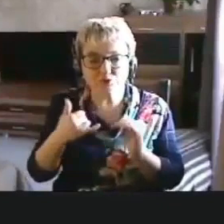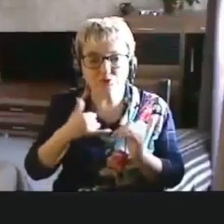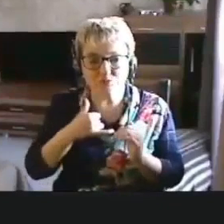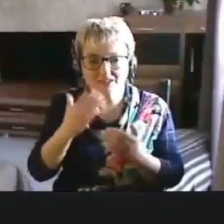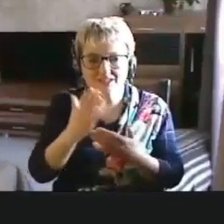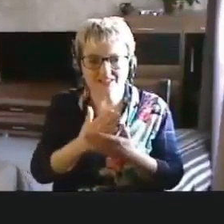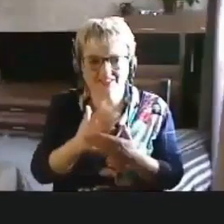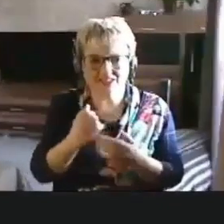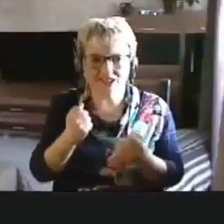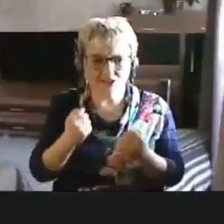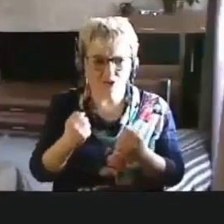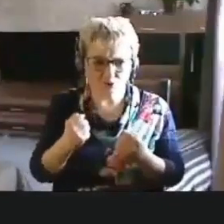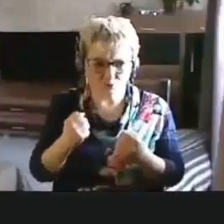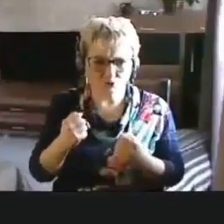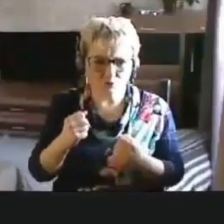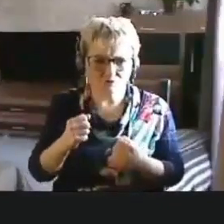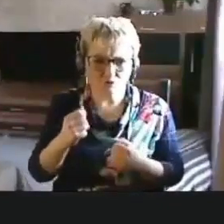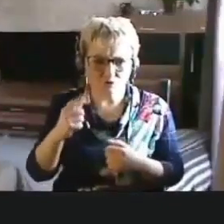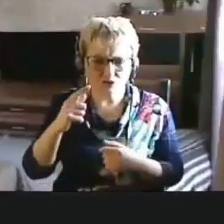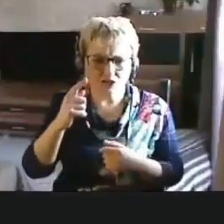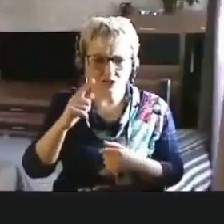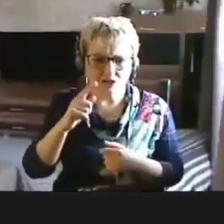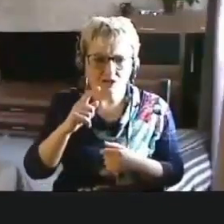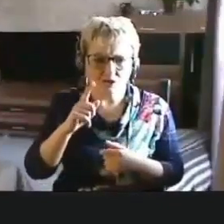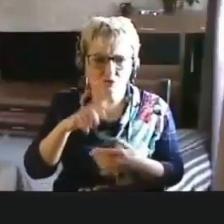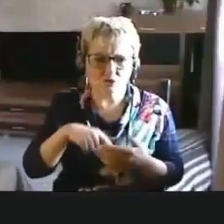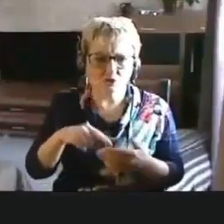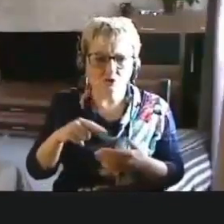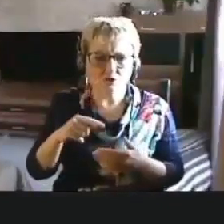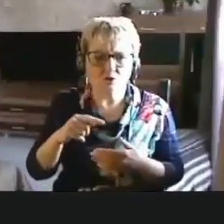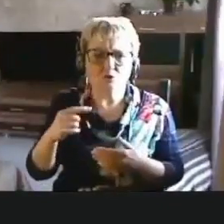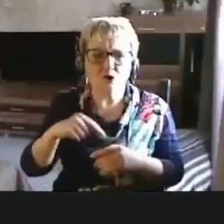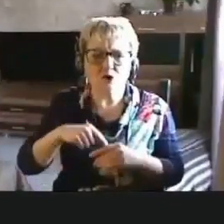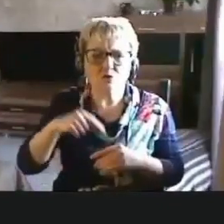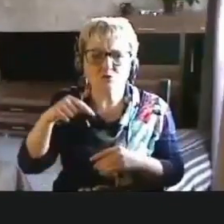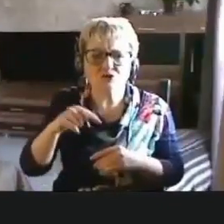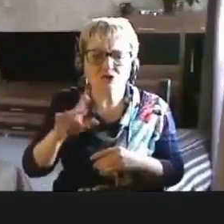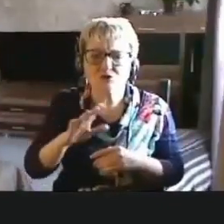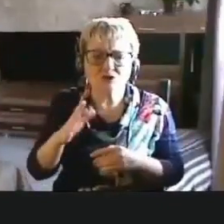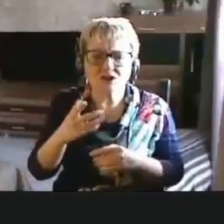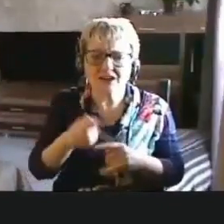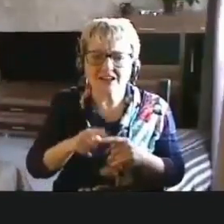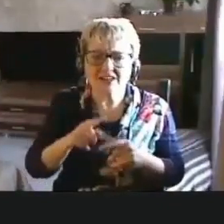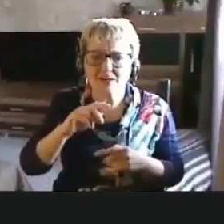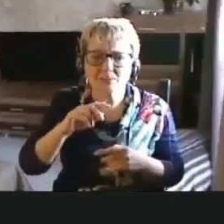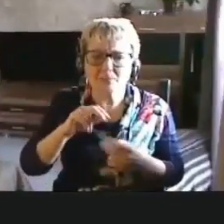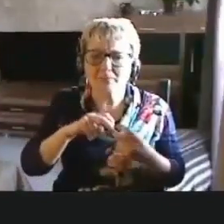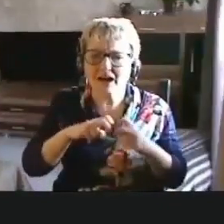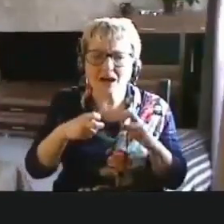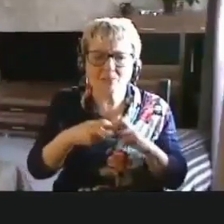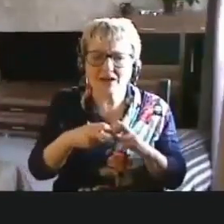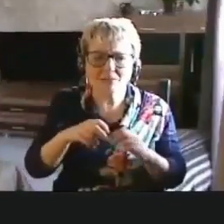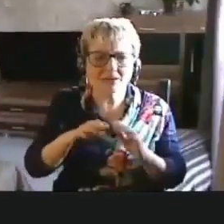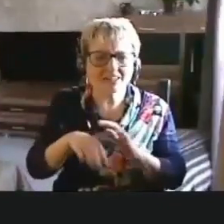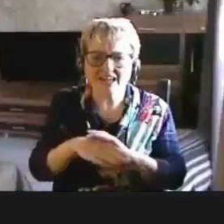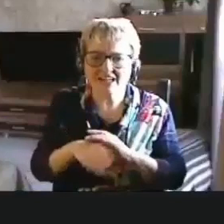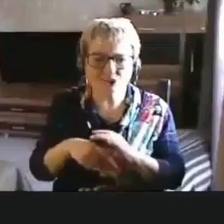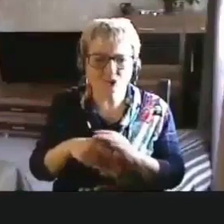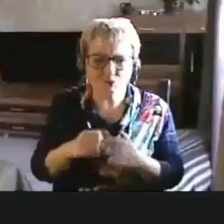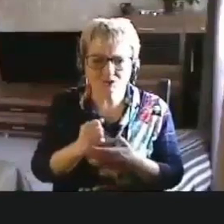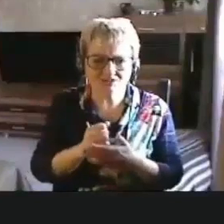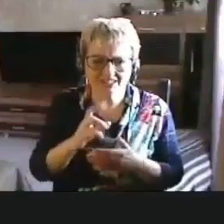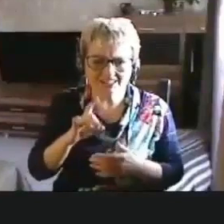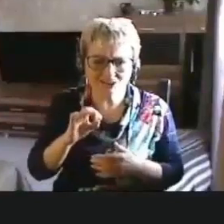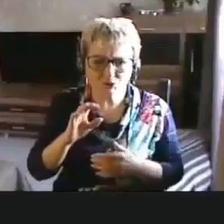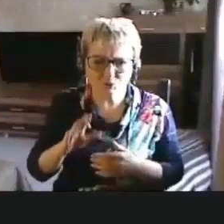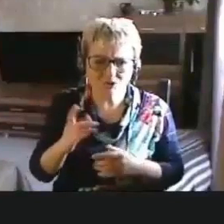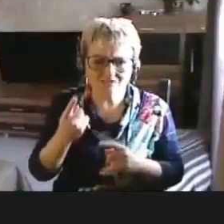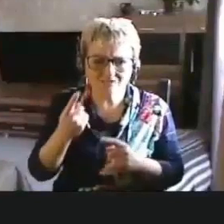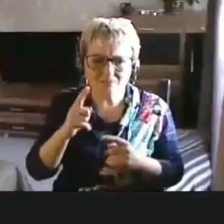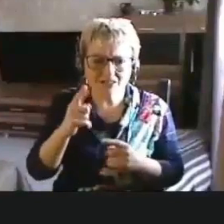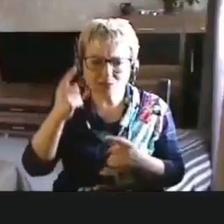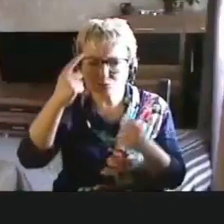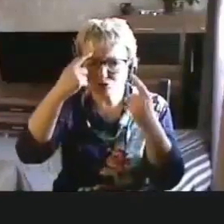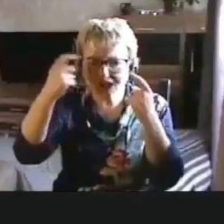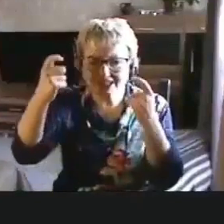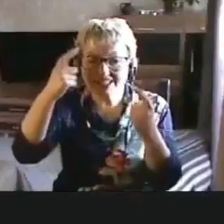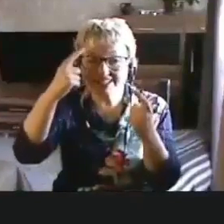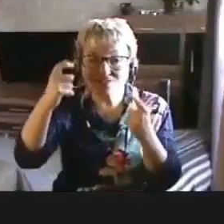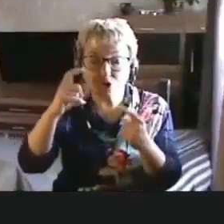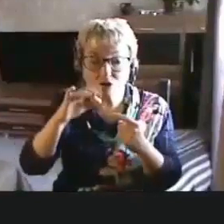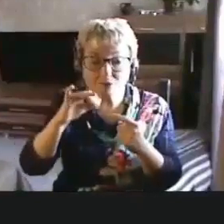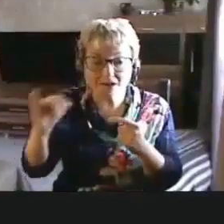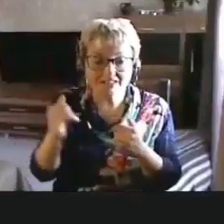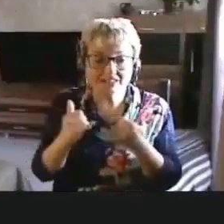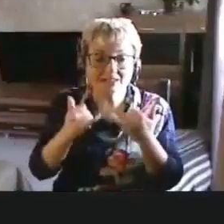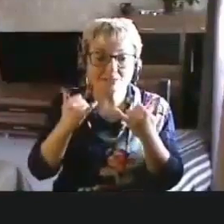стойкое ощущение, что проблема не в отсутствии ресурсов, потому что информации,